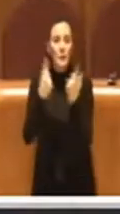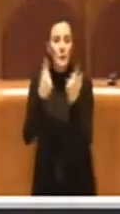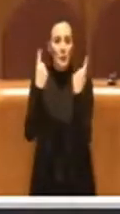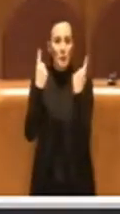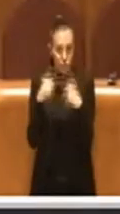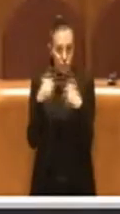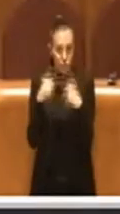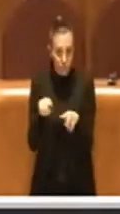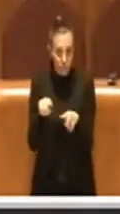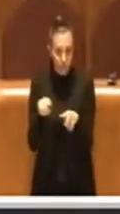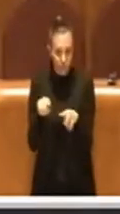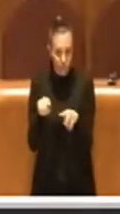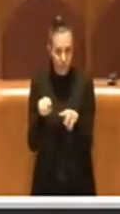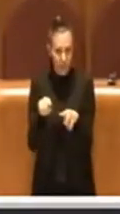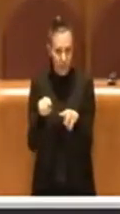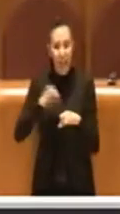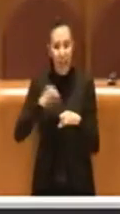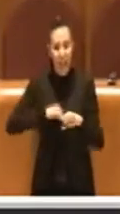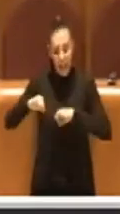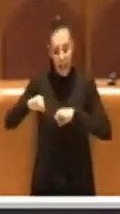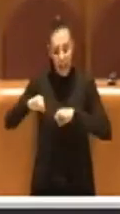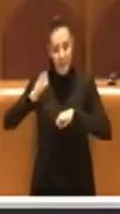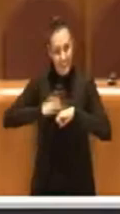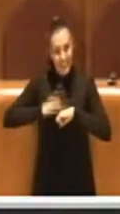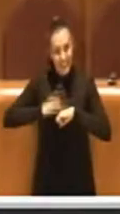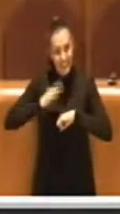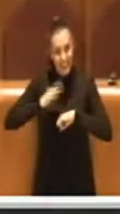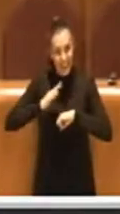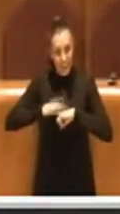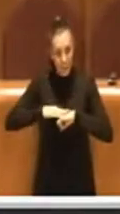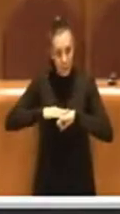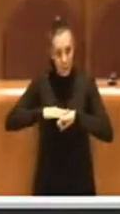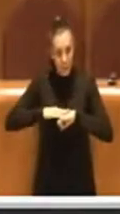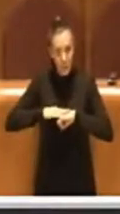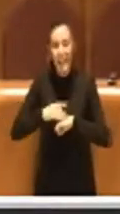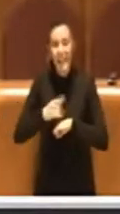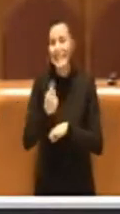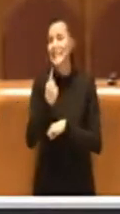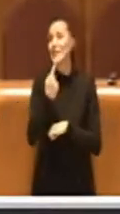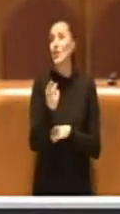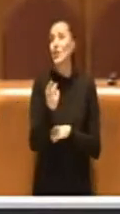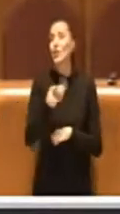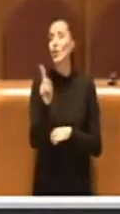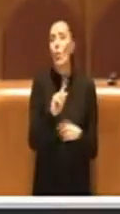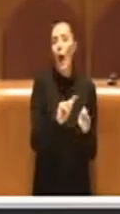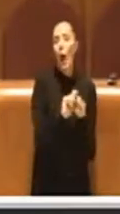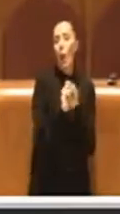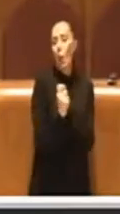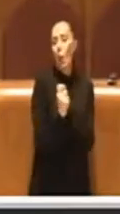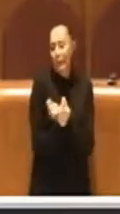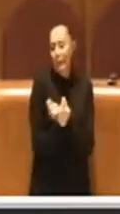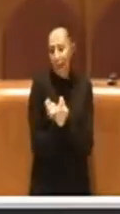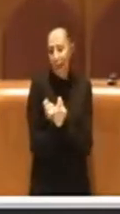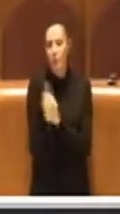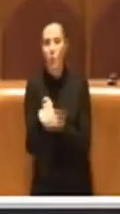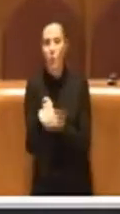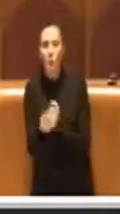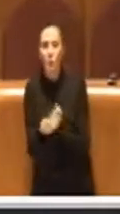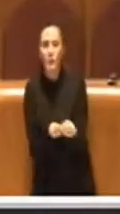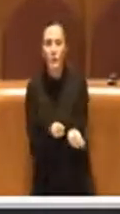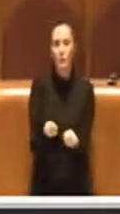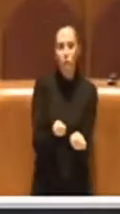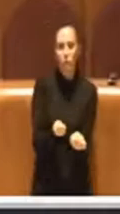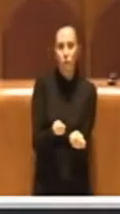questo, questa amministrazione non è che ha corretto, cioè si dice che non ha corretto la rotta, la rotta invece è stata